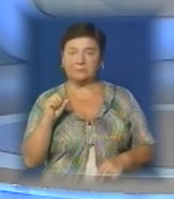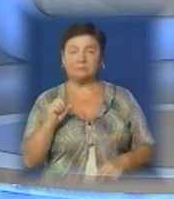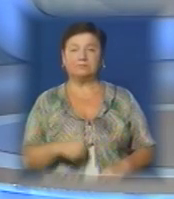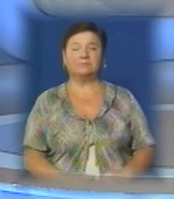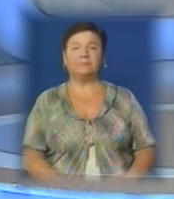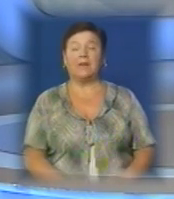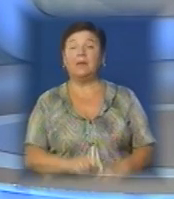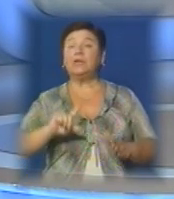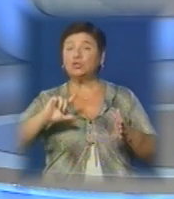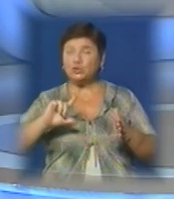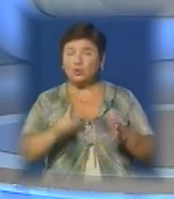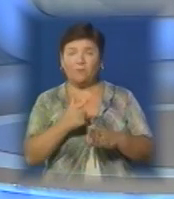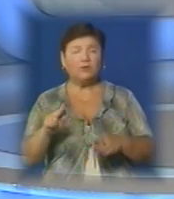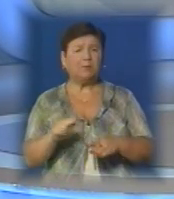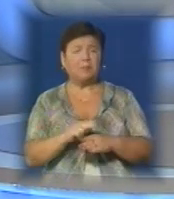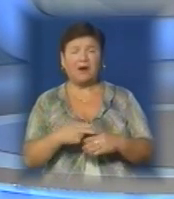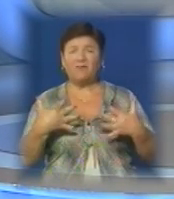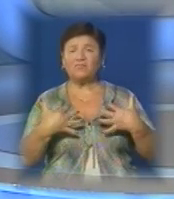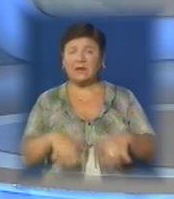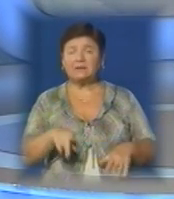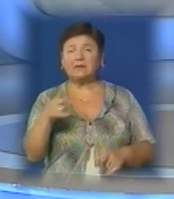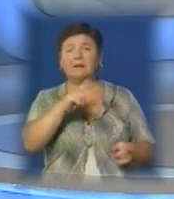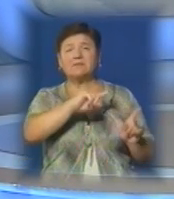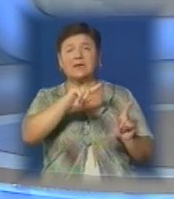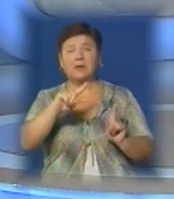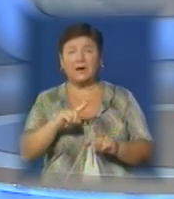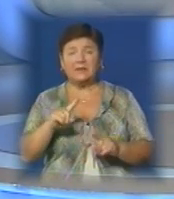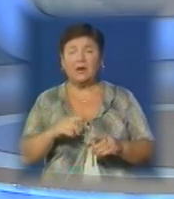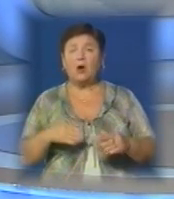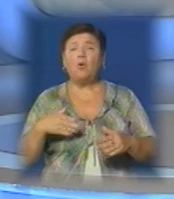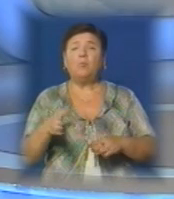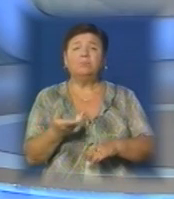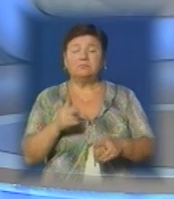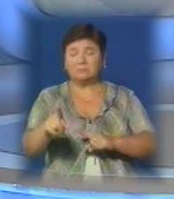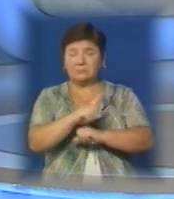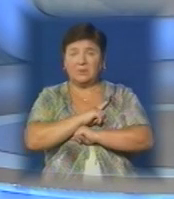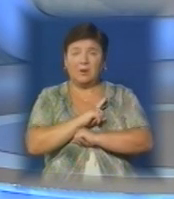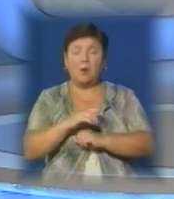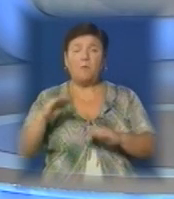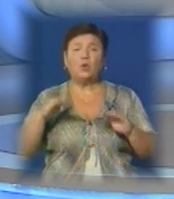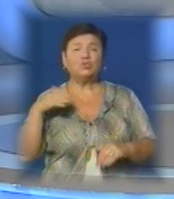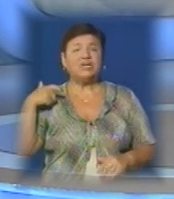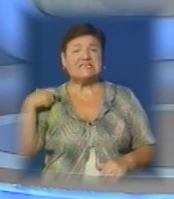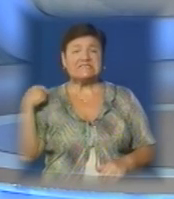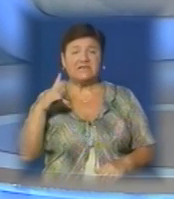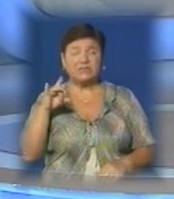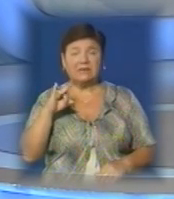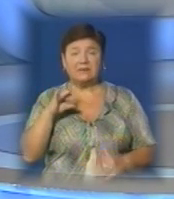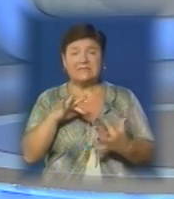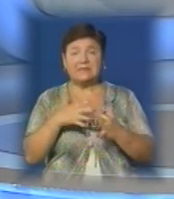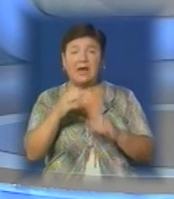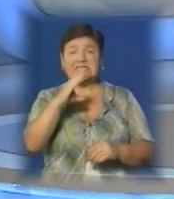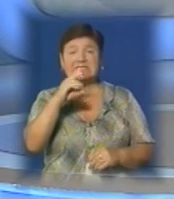І знову непоправна втрата для Закарпаття. На війні на Сході України полях молодший сержант Сергій Гладкий зі Стравичова.